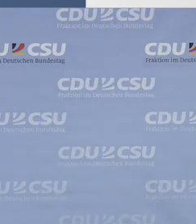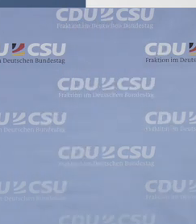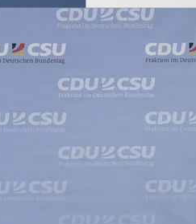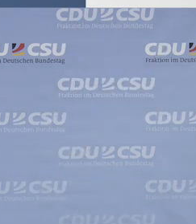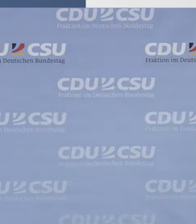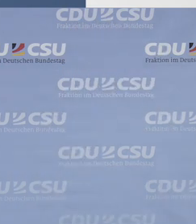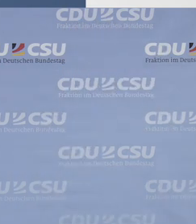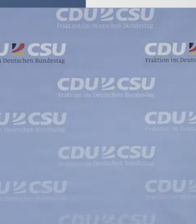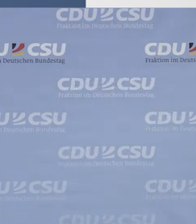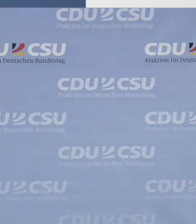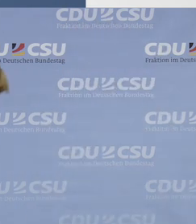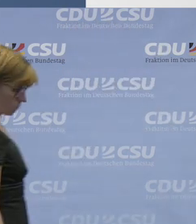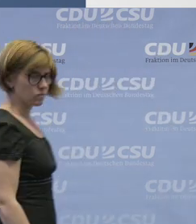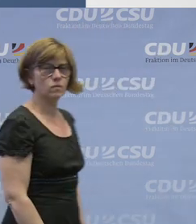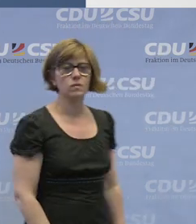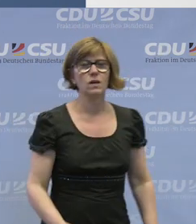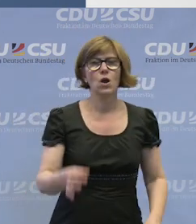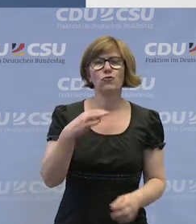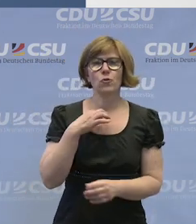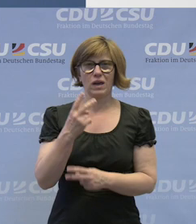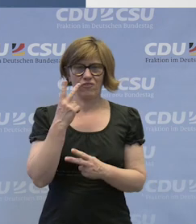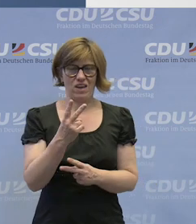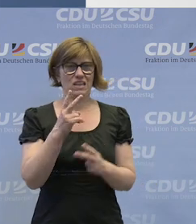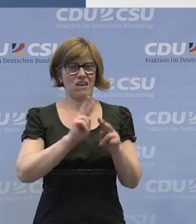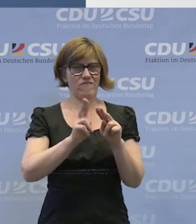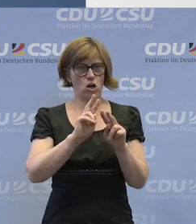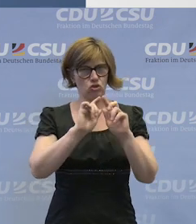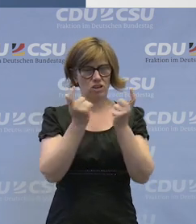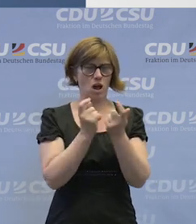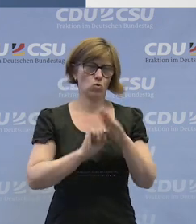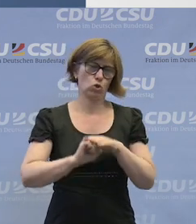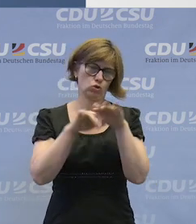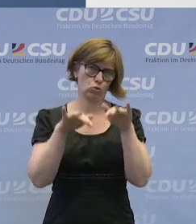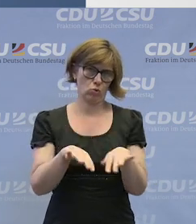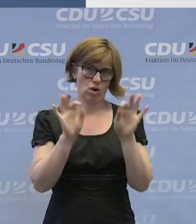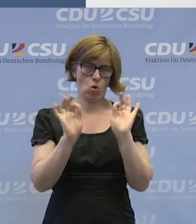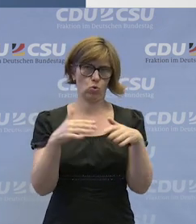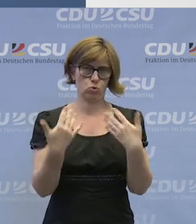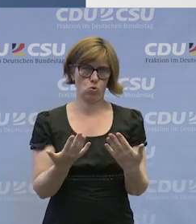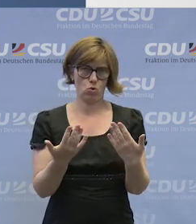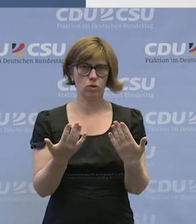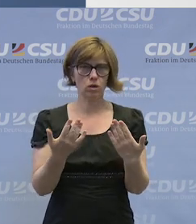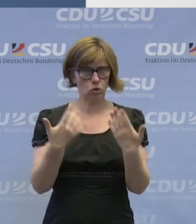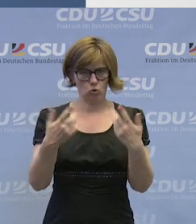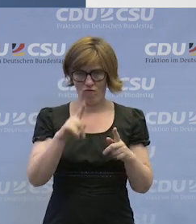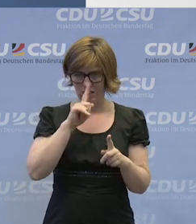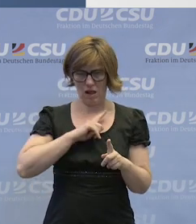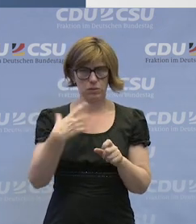Also wichtig ist, dass die Werkstatträte auch unterstützt gehen. Wie er gerade sagt, ich finde das sehr gut, wenn Geschäftsführer das machen.